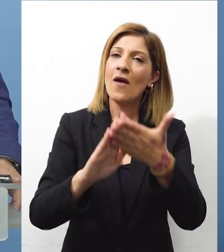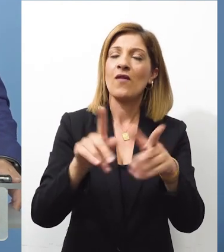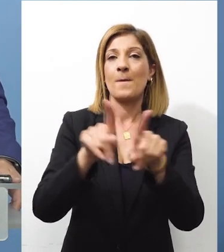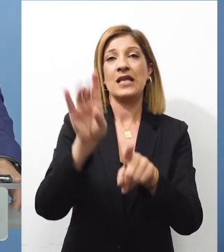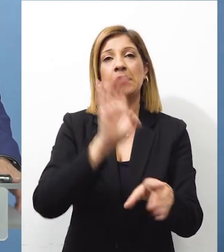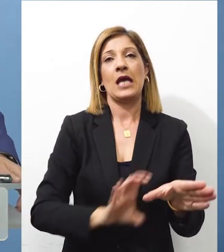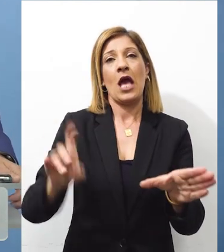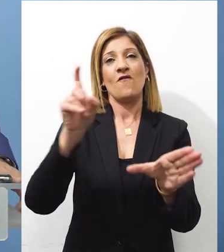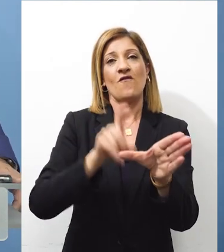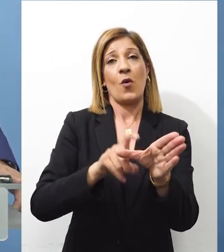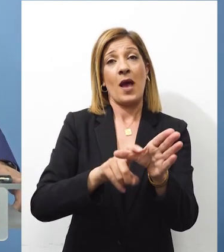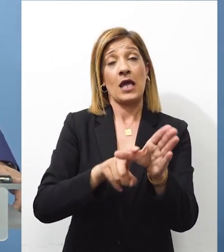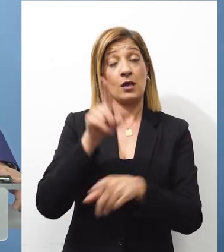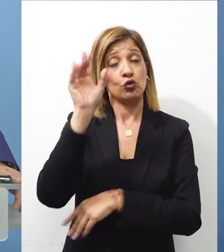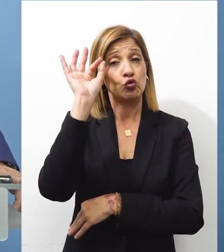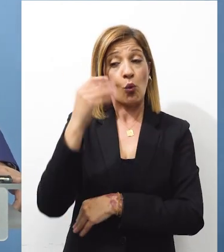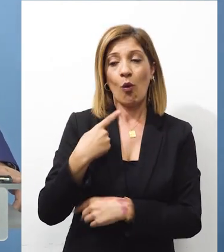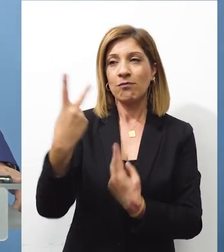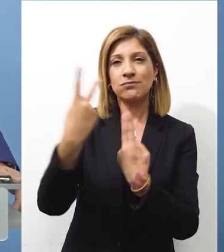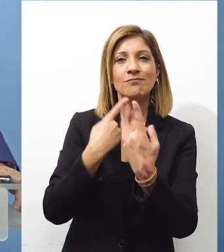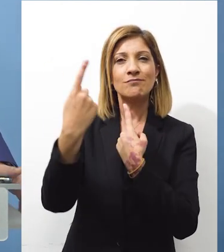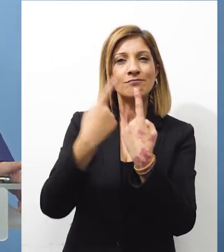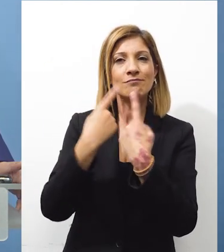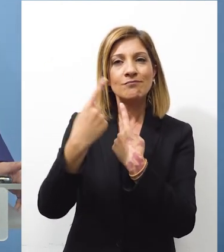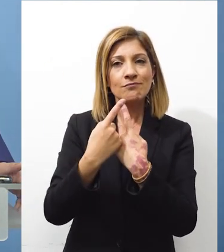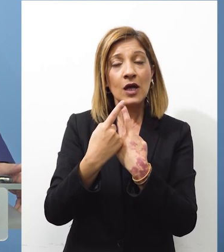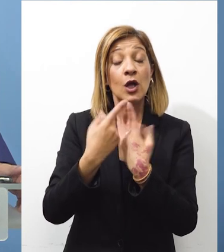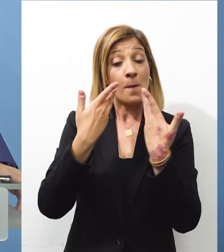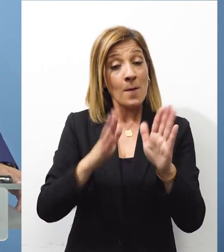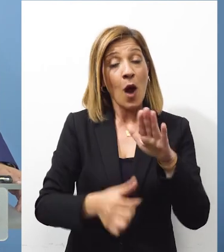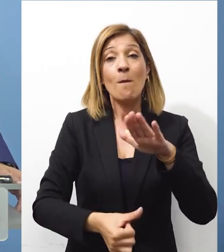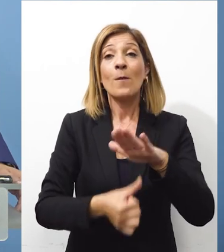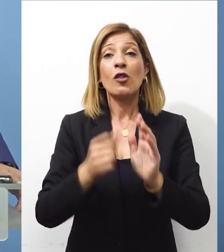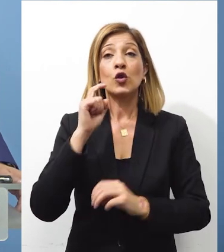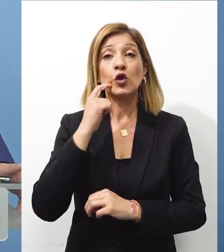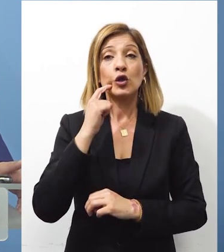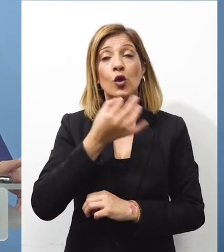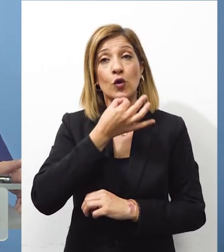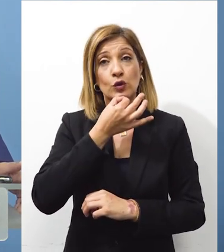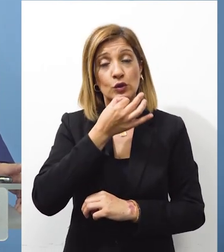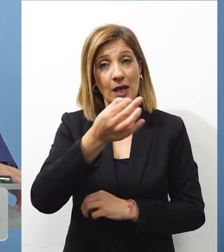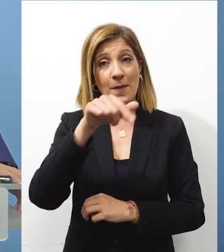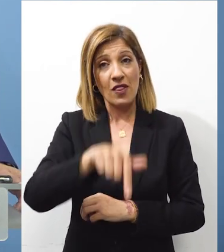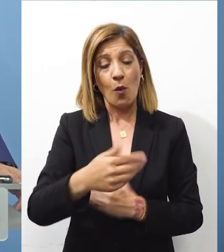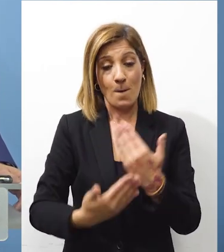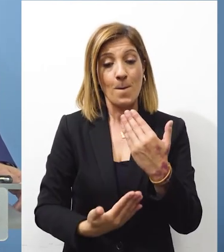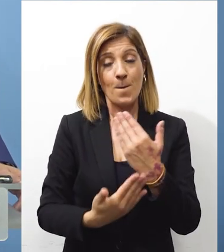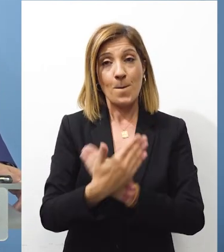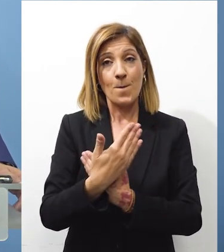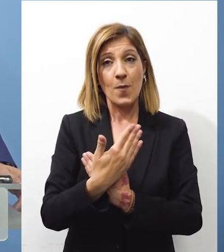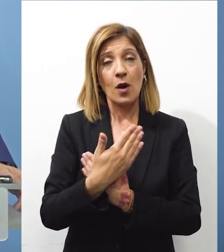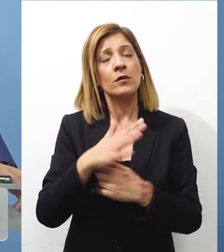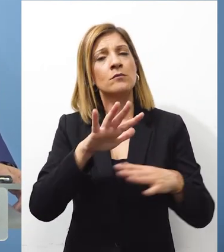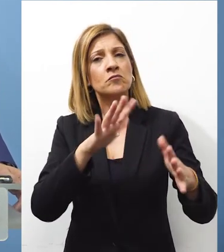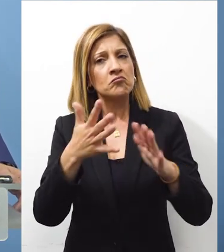την Ευρωπαϊκή Ένωση ούτως ώστε να μπορέσει να υπάρξει κατάληξη. Ήδη ο πρόεδρος της Δημοκρατίας έχει αναφέρει σήμερα το πρωί σε δηλώσεις του ότι